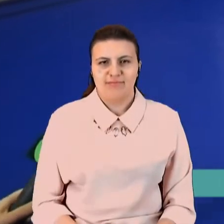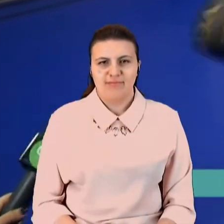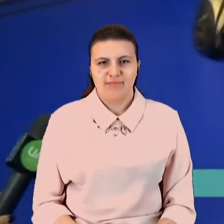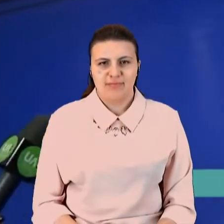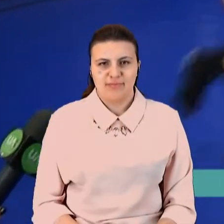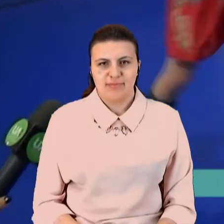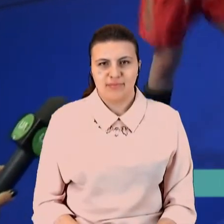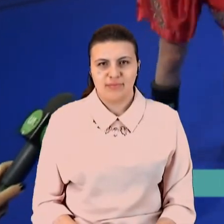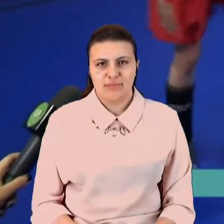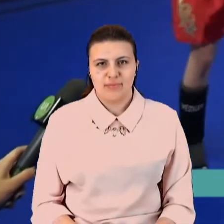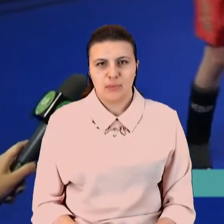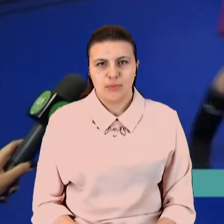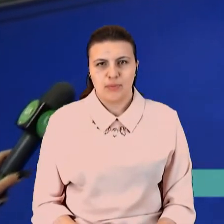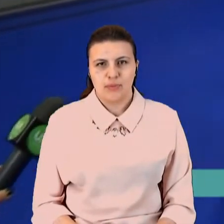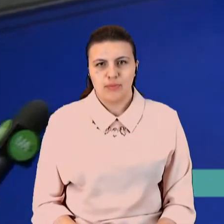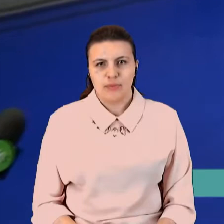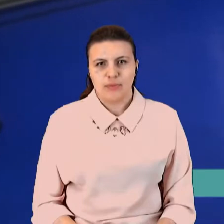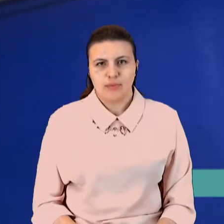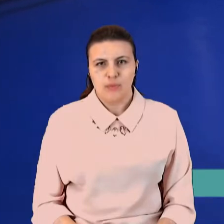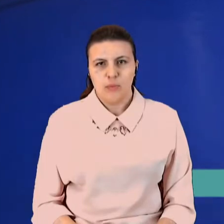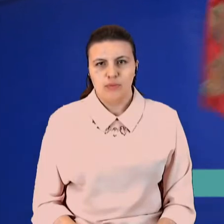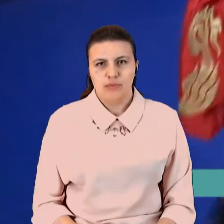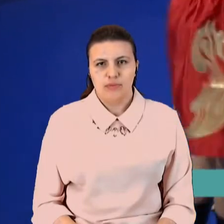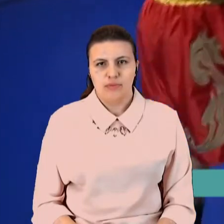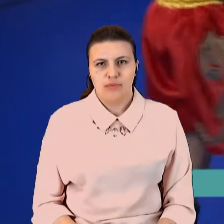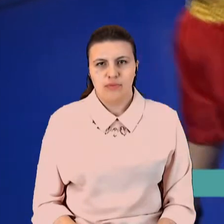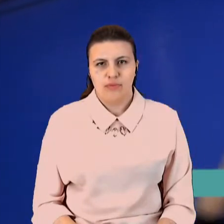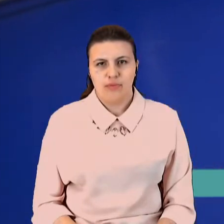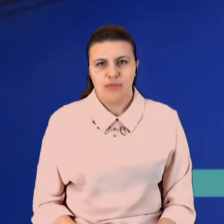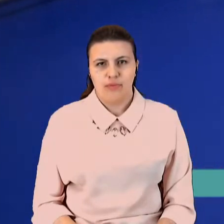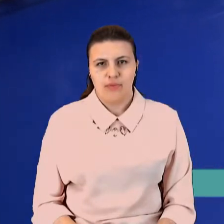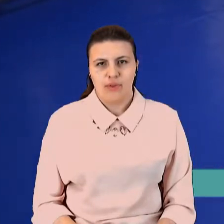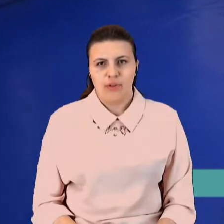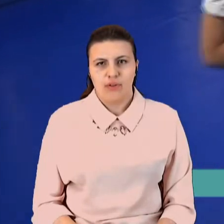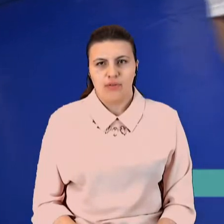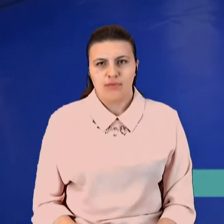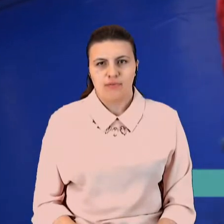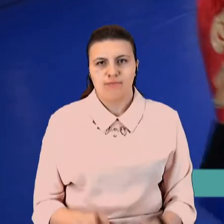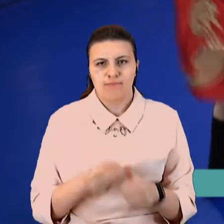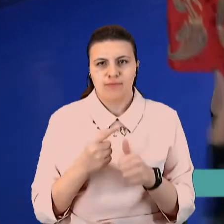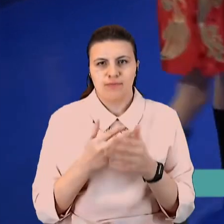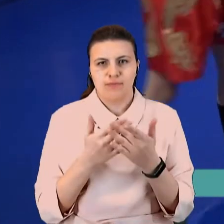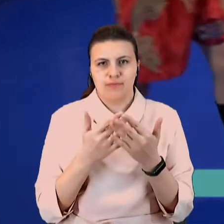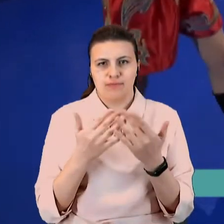мидлкий, це хайп, це фронткий.